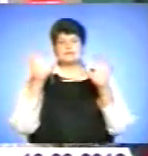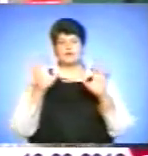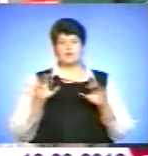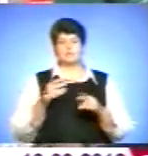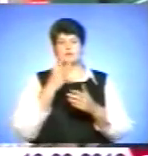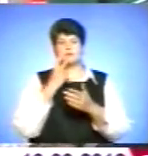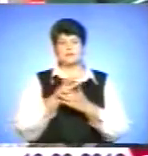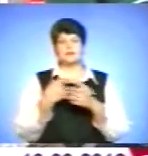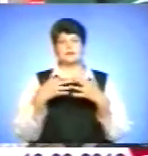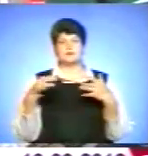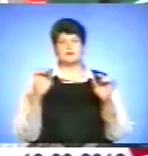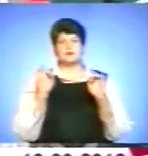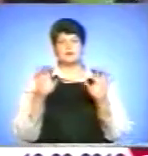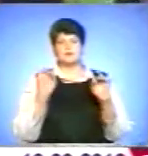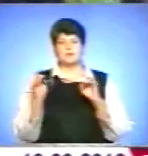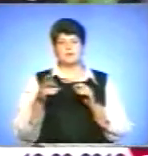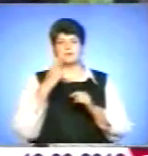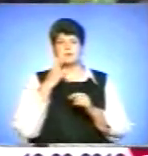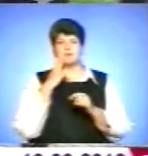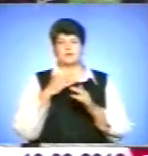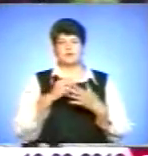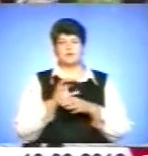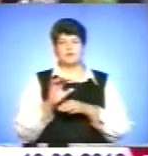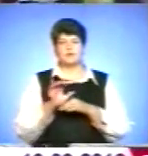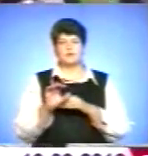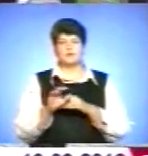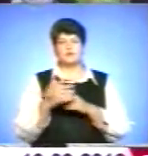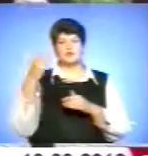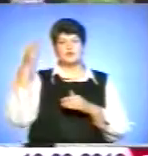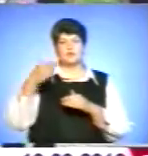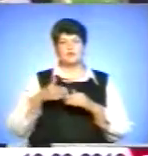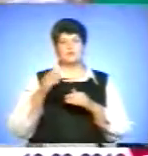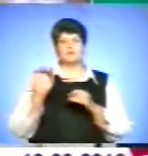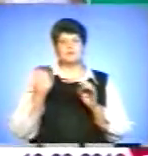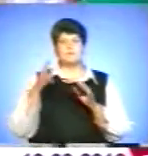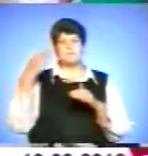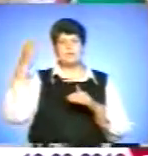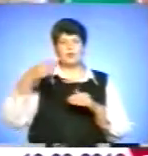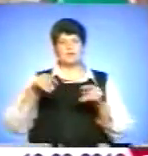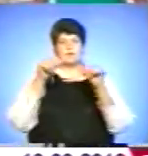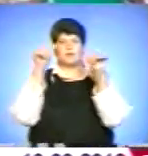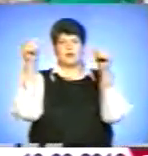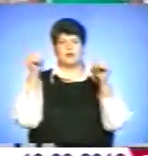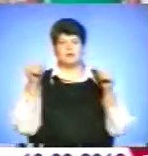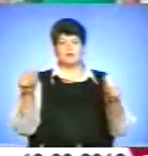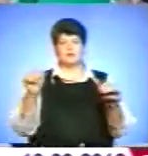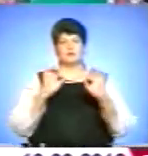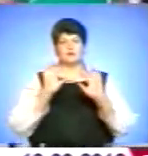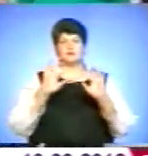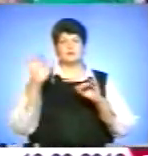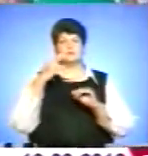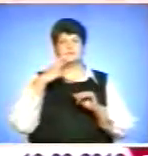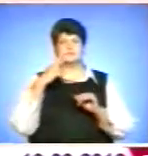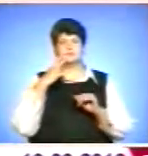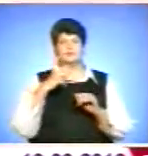заборону будь-якої реклами та стимулювання тютюнових виробів. Зовнішні рекламні засоби, білборди, плакати, вивізки, які пропагують куріння,